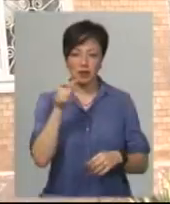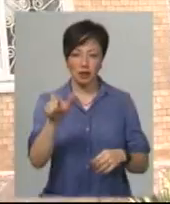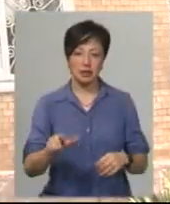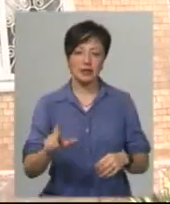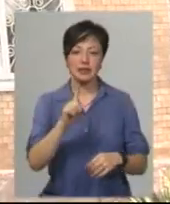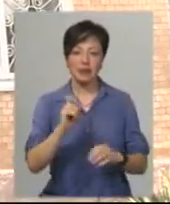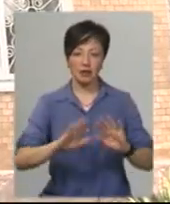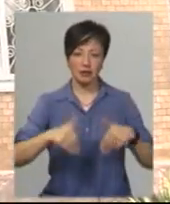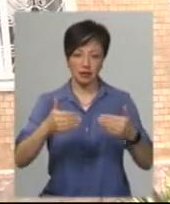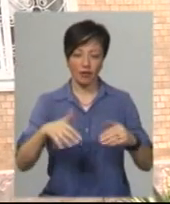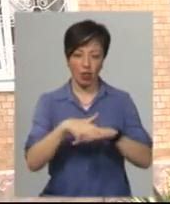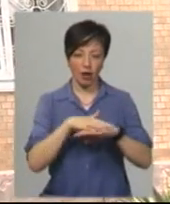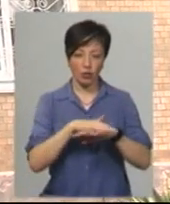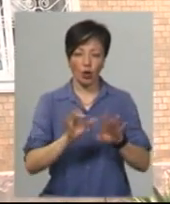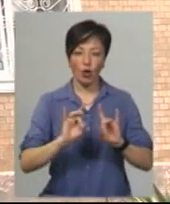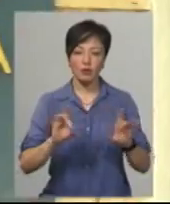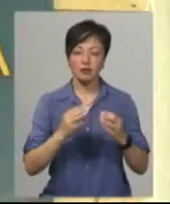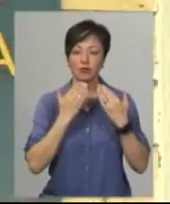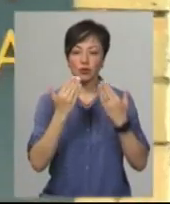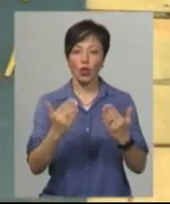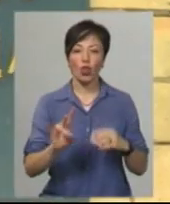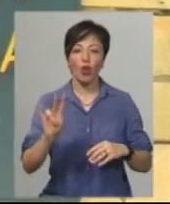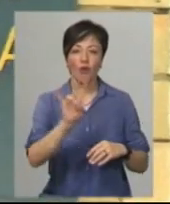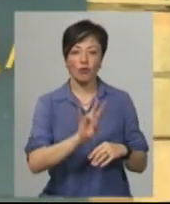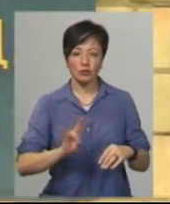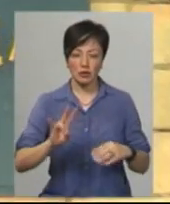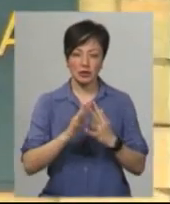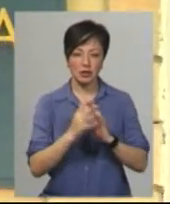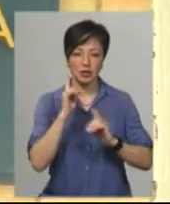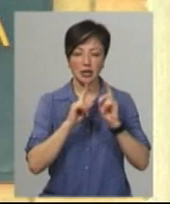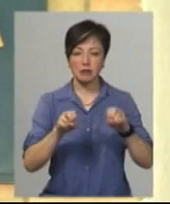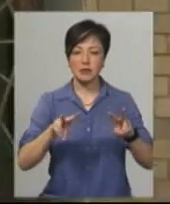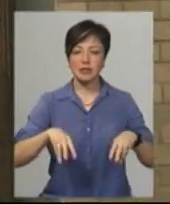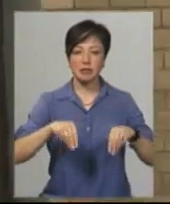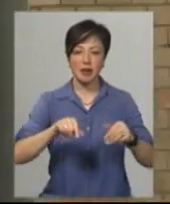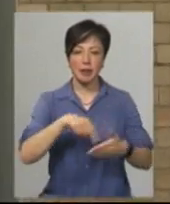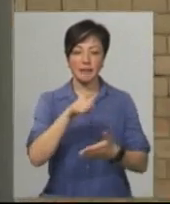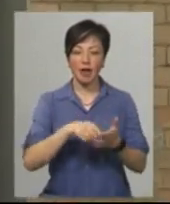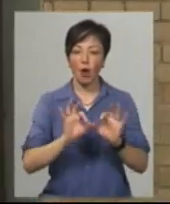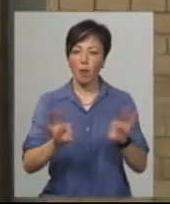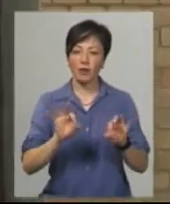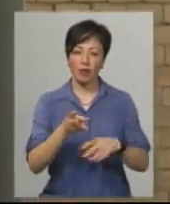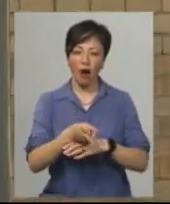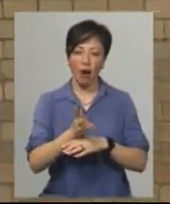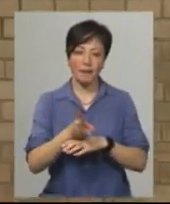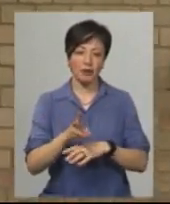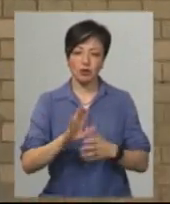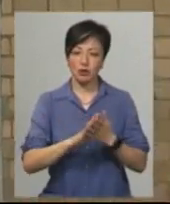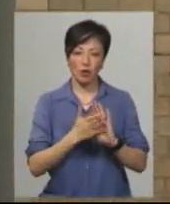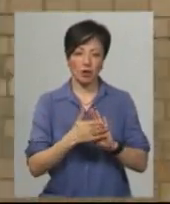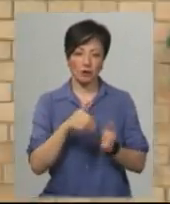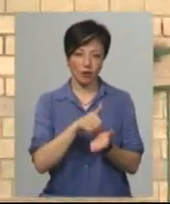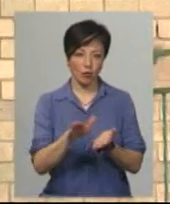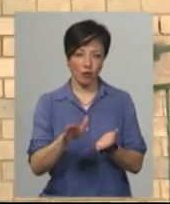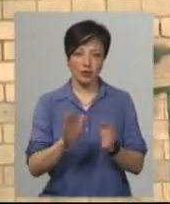ініціативою. За роз'ясненнями, ми звернулися в Новоушицьку селищну раду. Та спеціаліст земельних питань Василь Міщак коментувати на камеру ситуацію в Капустянах